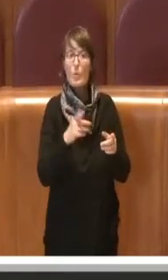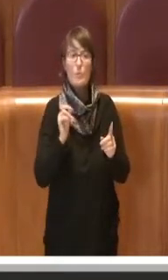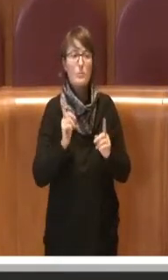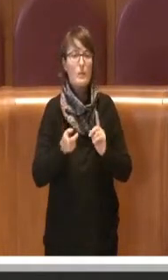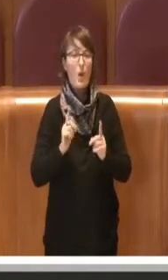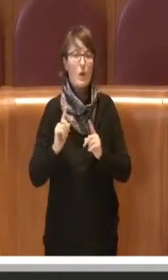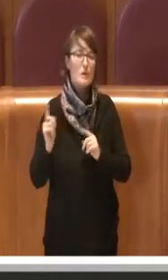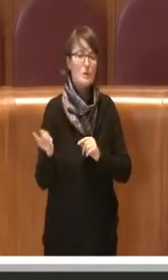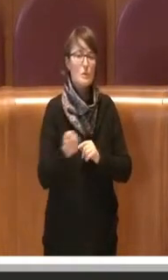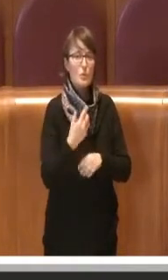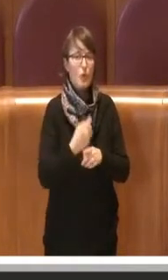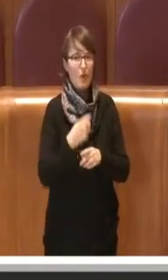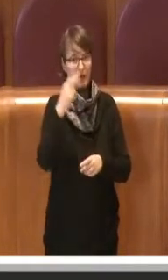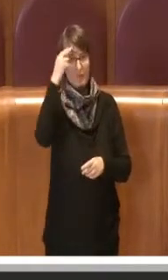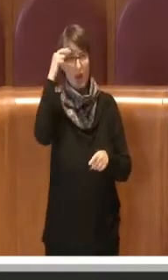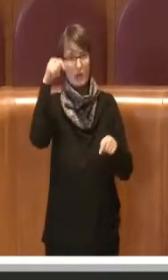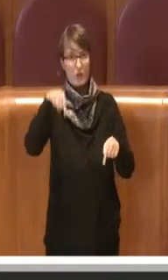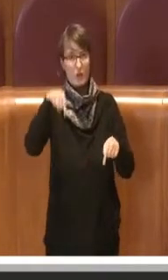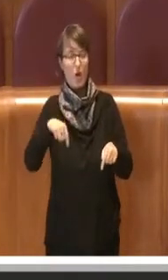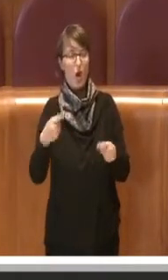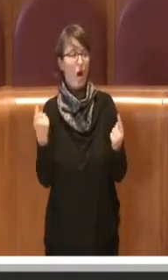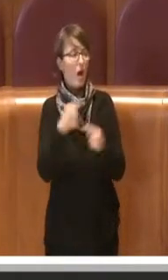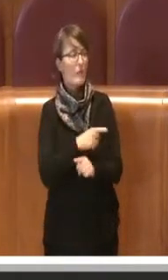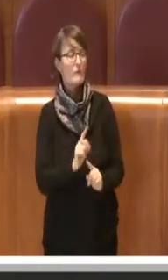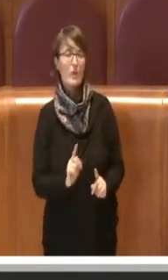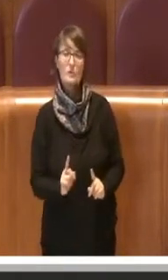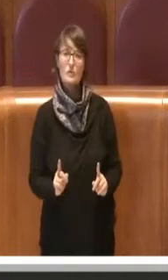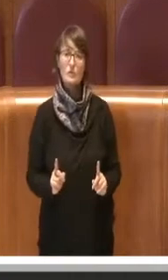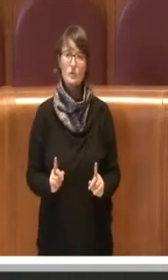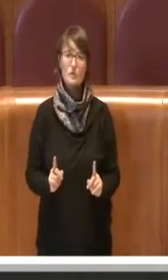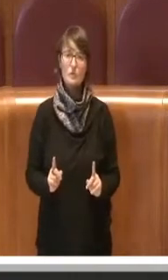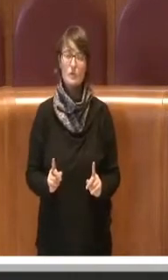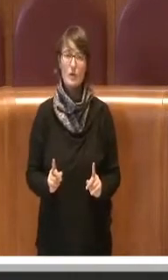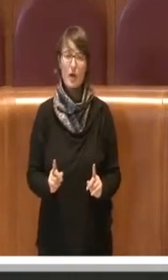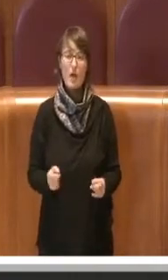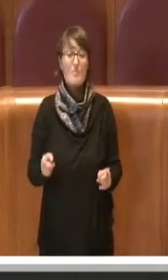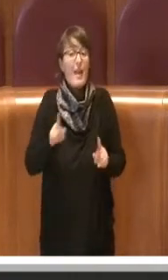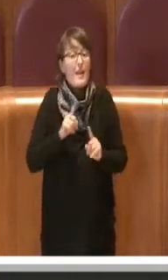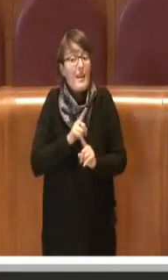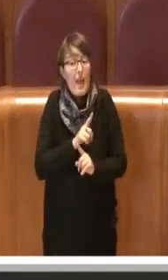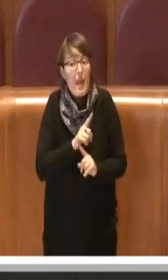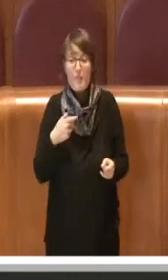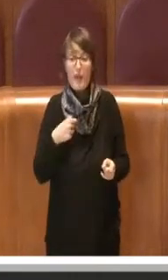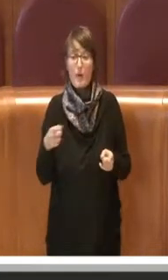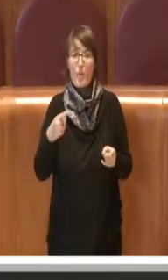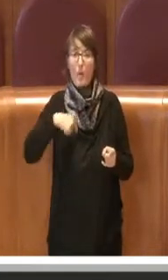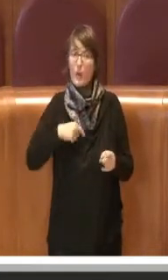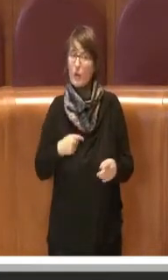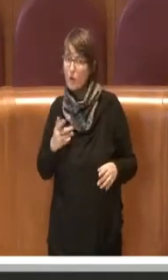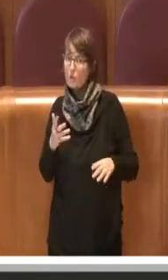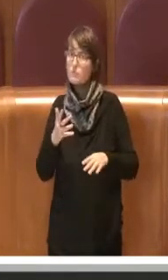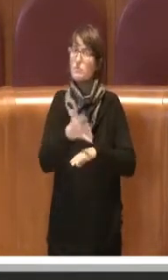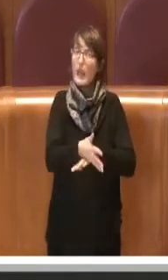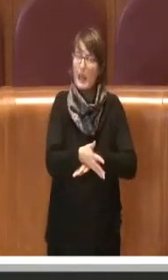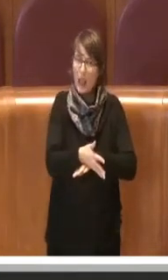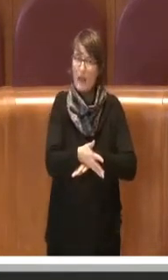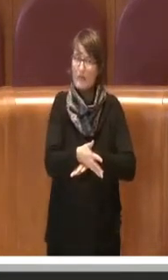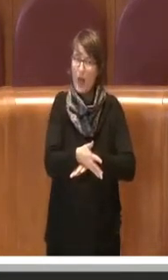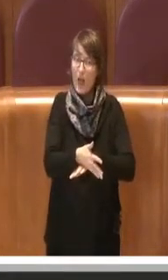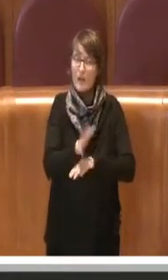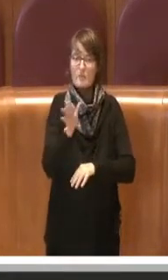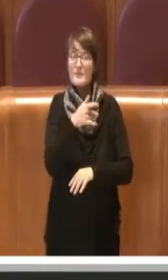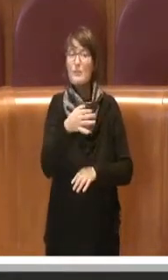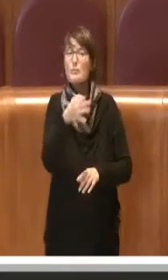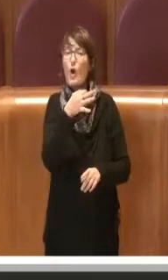stato, come non c'è stato quando questi interventi sono stati fatti, quando si è intervenuto sul litorale di